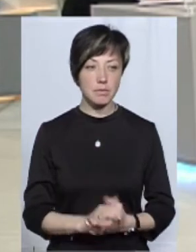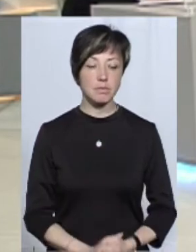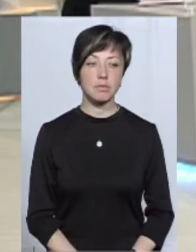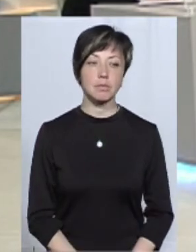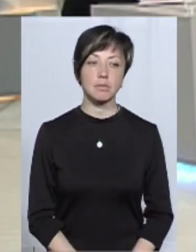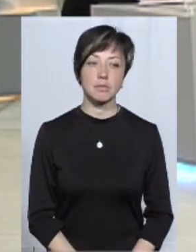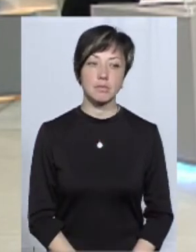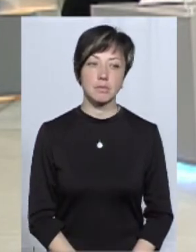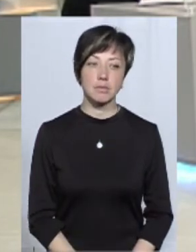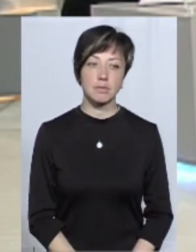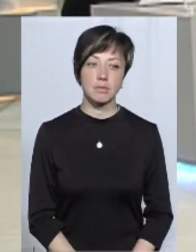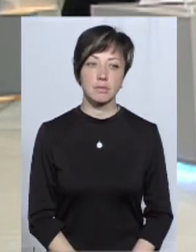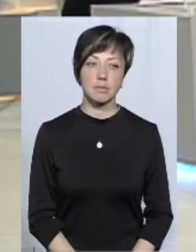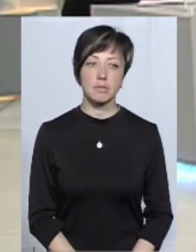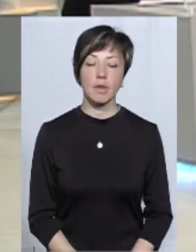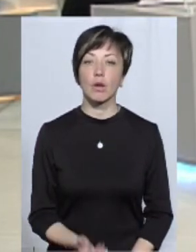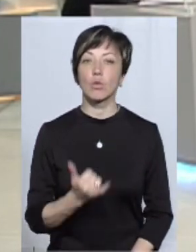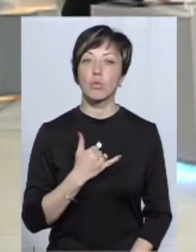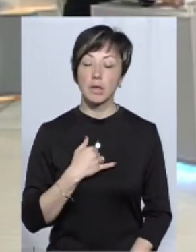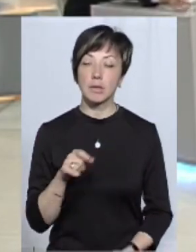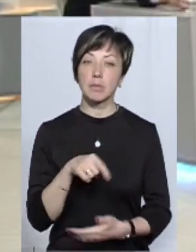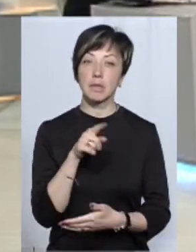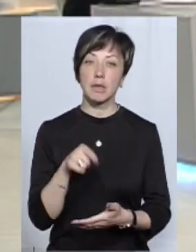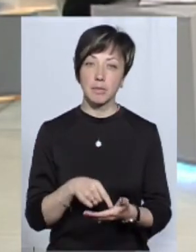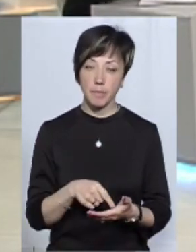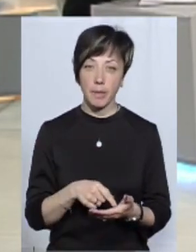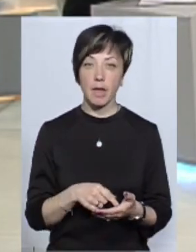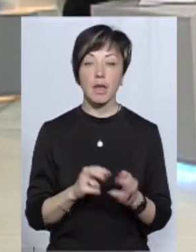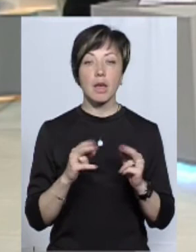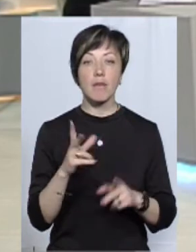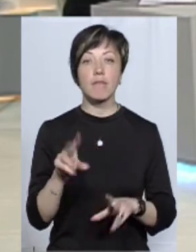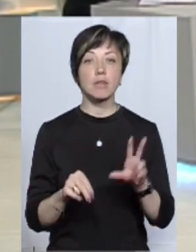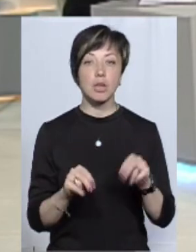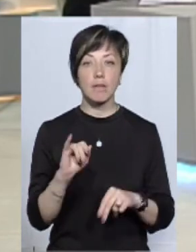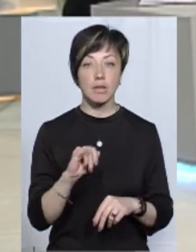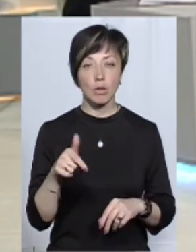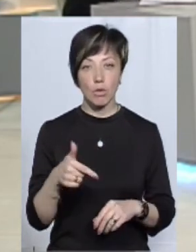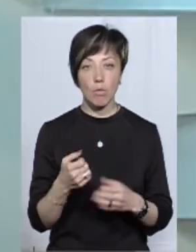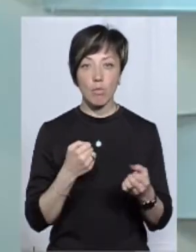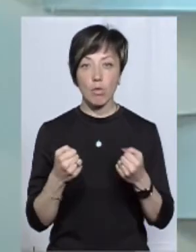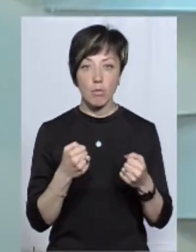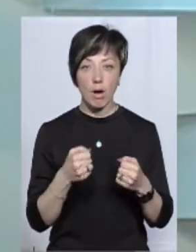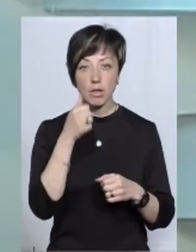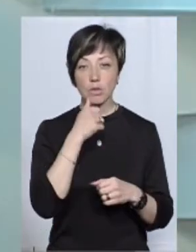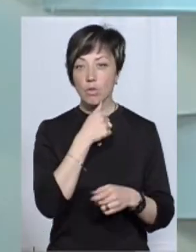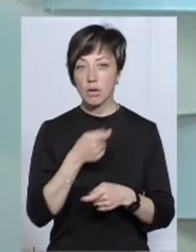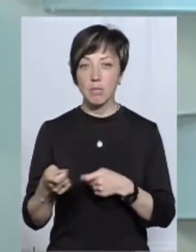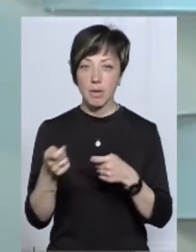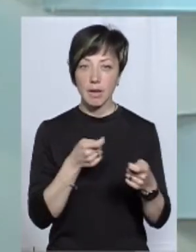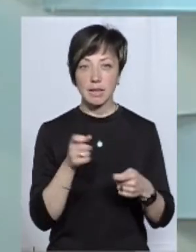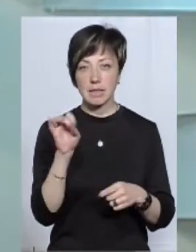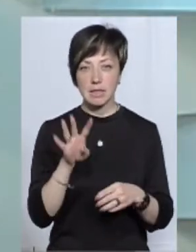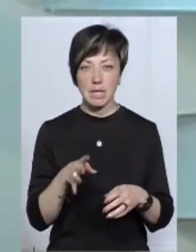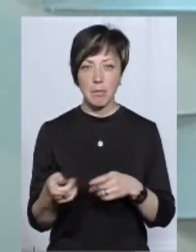етапі якісь запитання, зауваження? А от в мене запитання. От як Ви вважаєте, Іван Григорович, боротьба з контрабандою і сірим